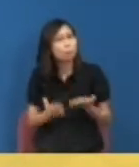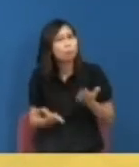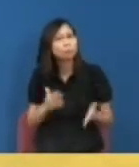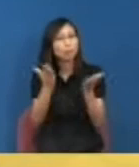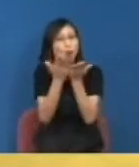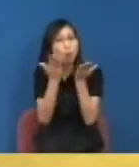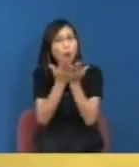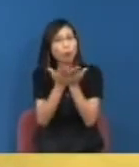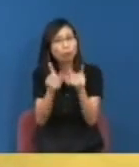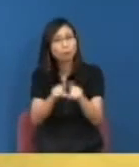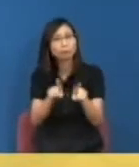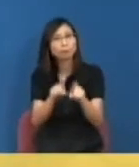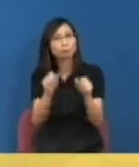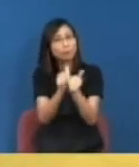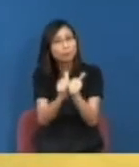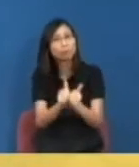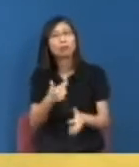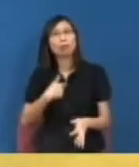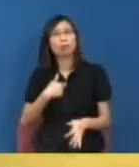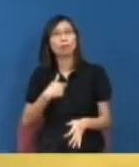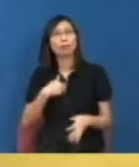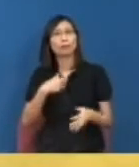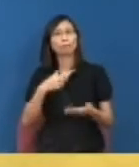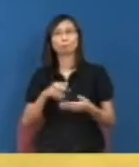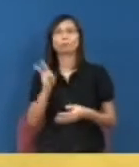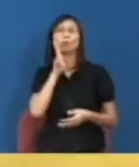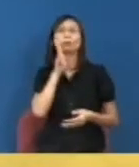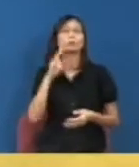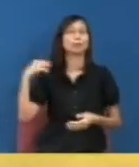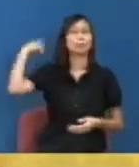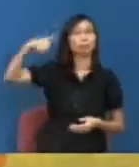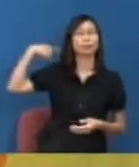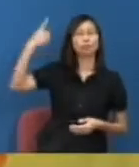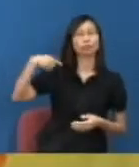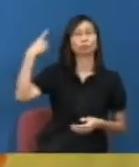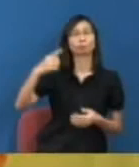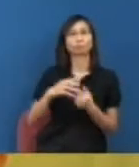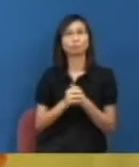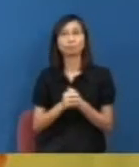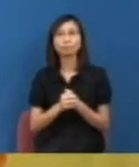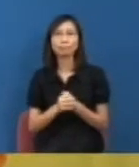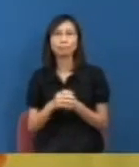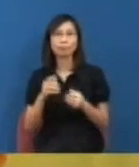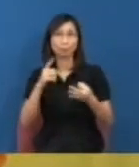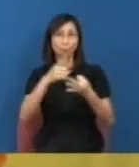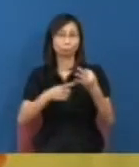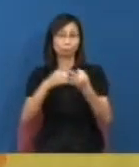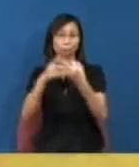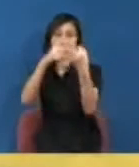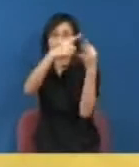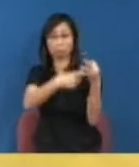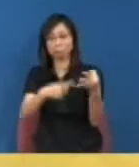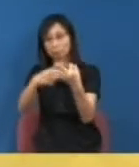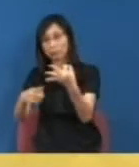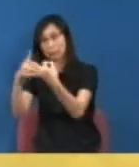我又說回美國的例子我也不是很想用美國的例子就是哈佛耶諾或其他